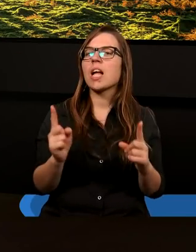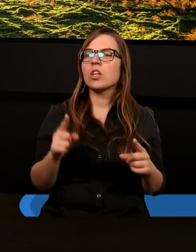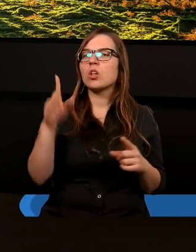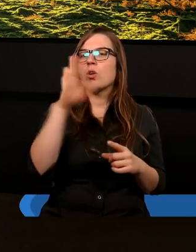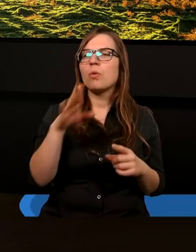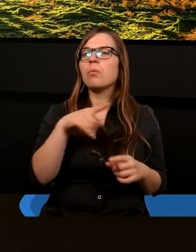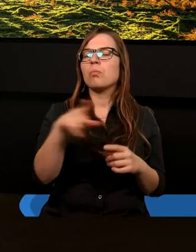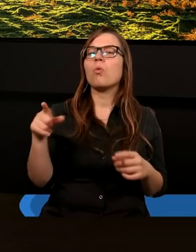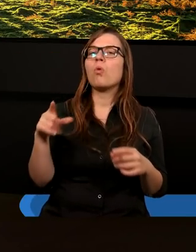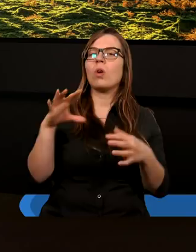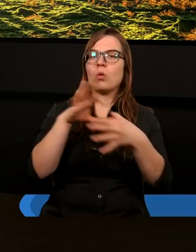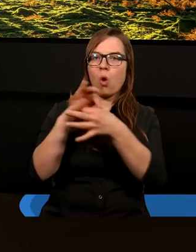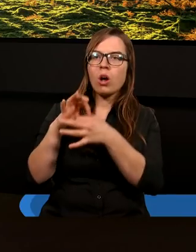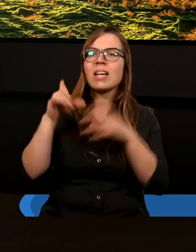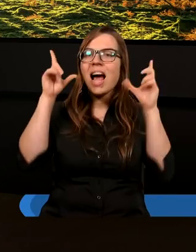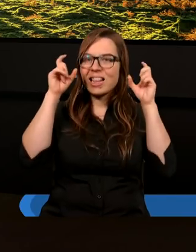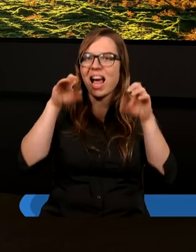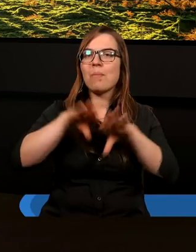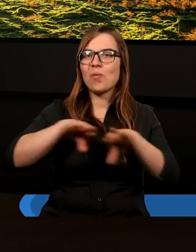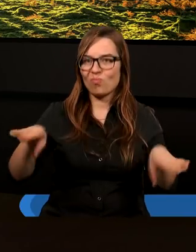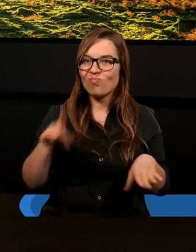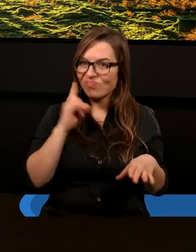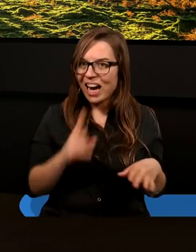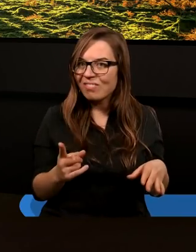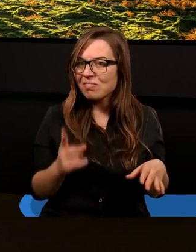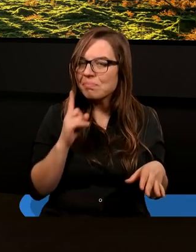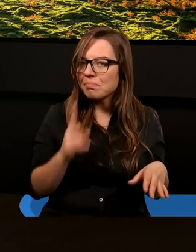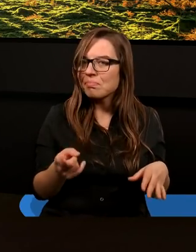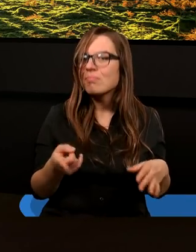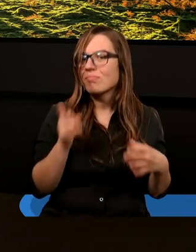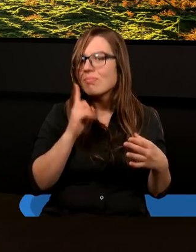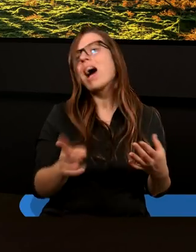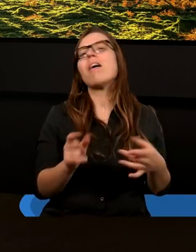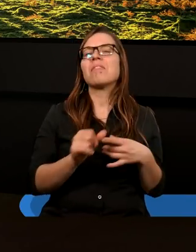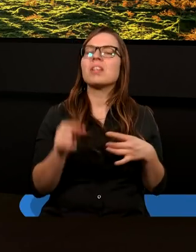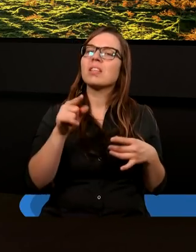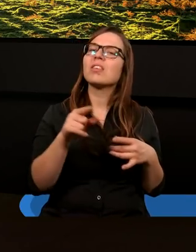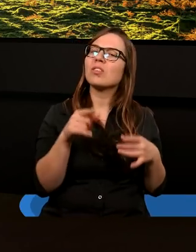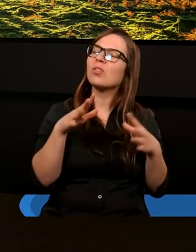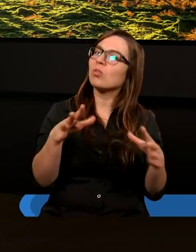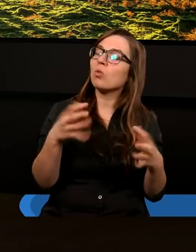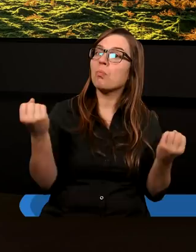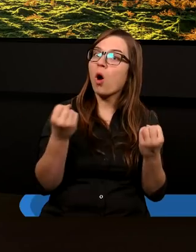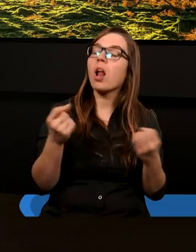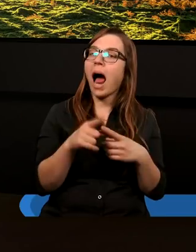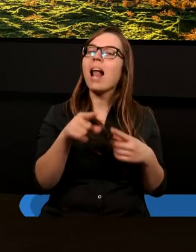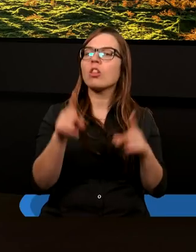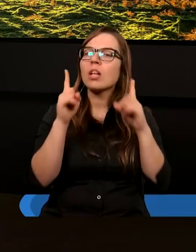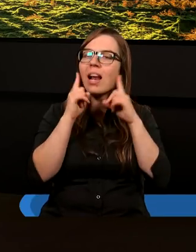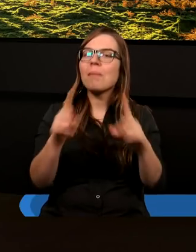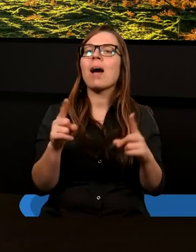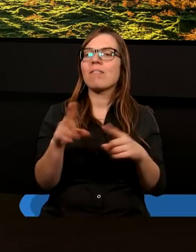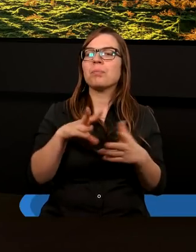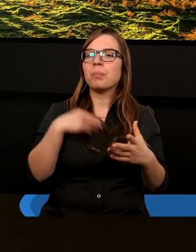Bóg łączy, diabeł dzieli. Coś w tym jest i jest wielka wymowa tego zdania. Ale patrząc na te dwa wersety Pisma